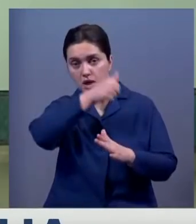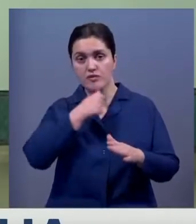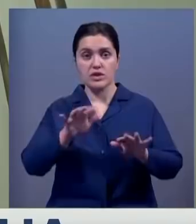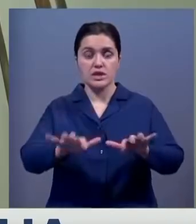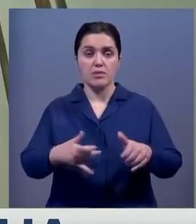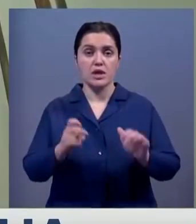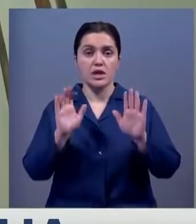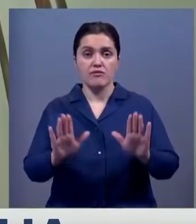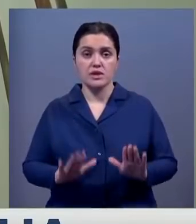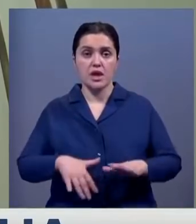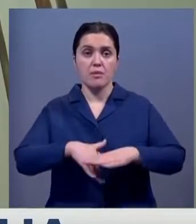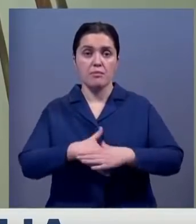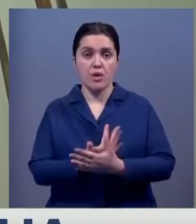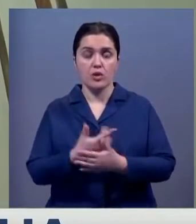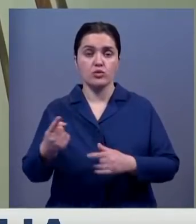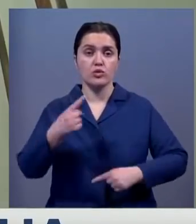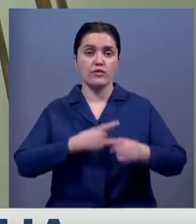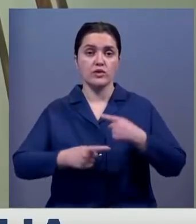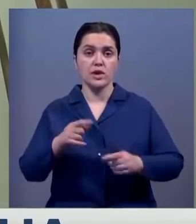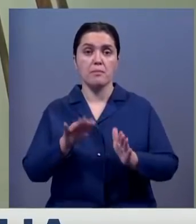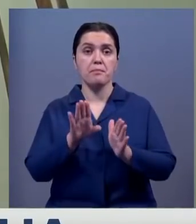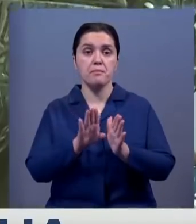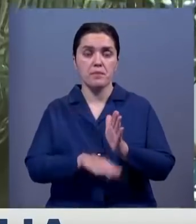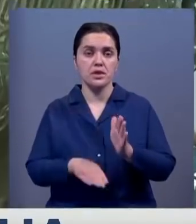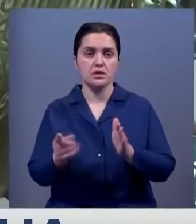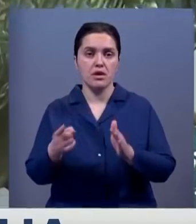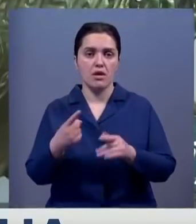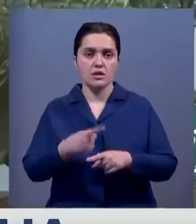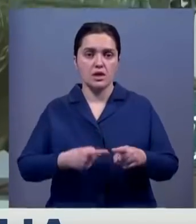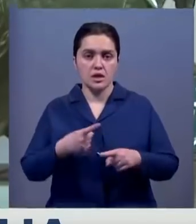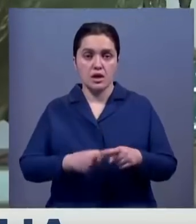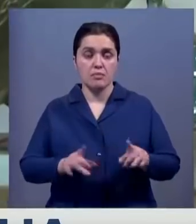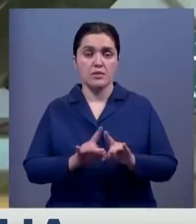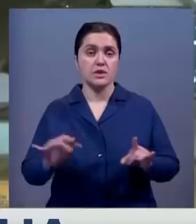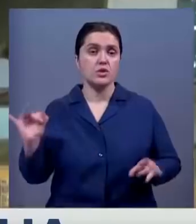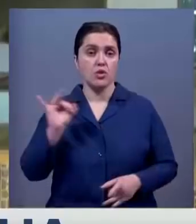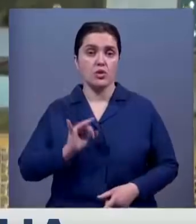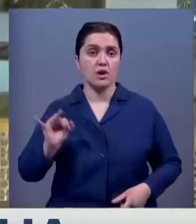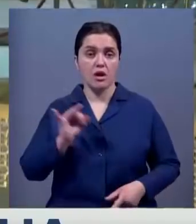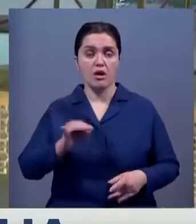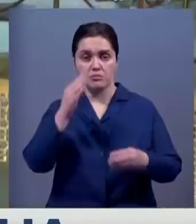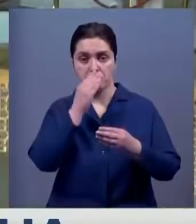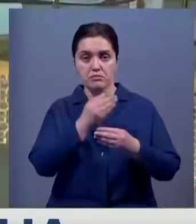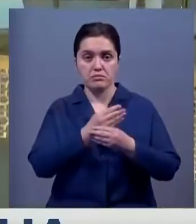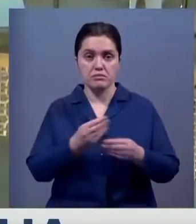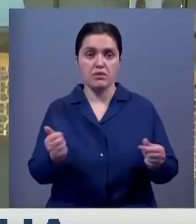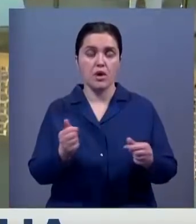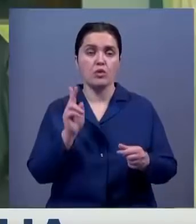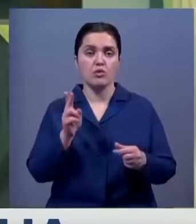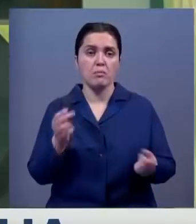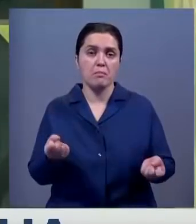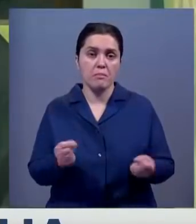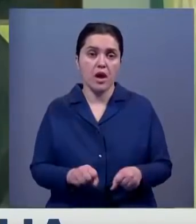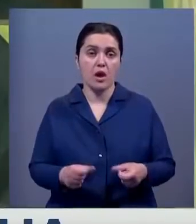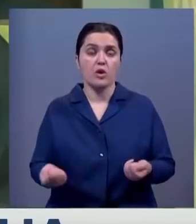его забрали на выставку в Санкт-Петербург, откуда он вернулся уже без сопутствующих деталей. По словам историков, они бесследно исчезли. Но